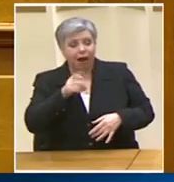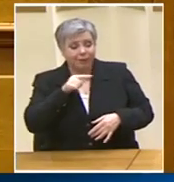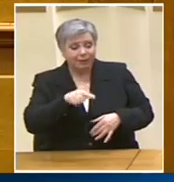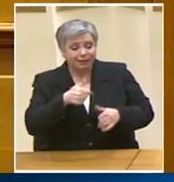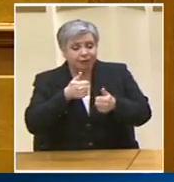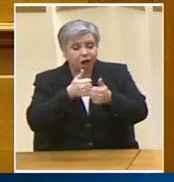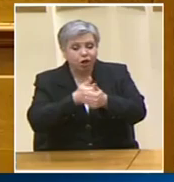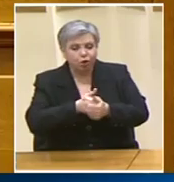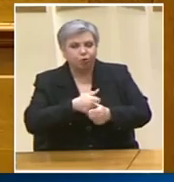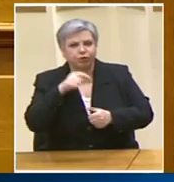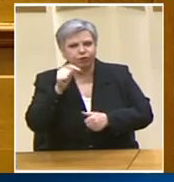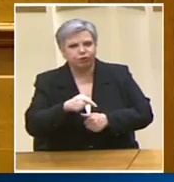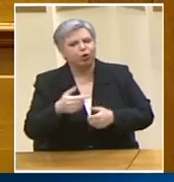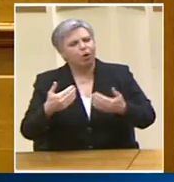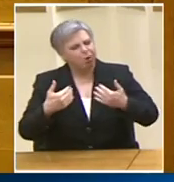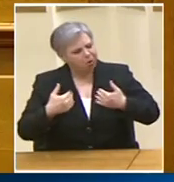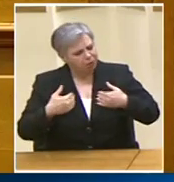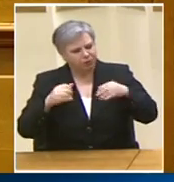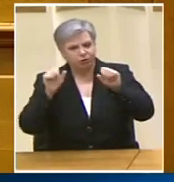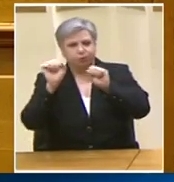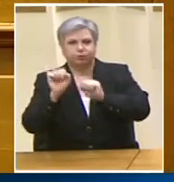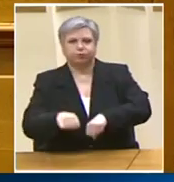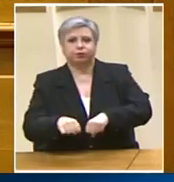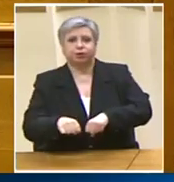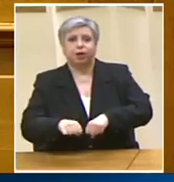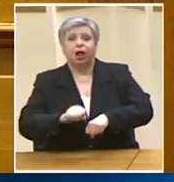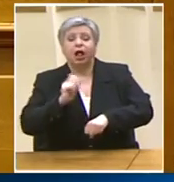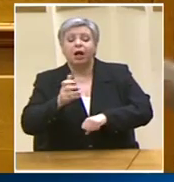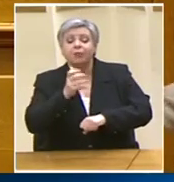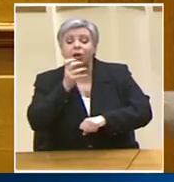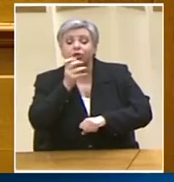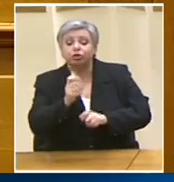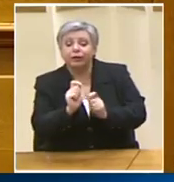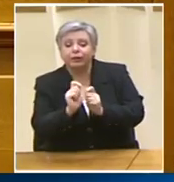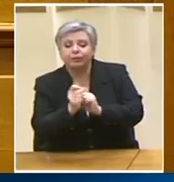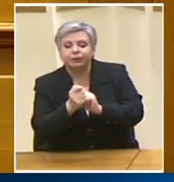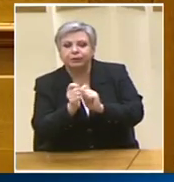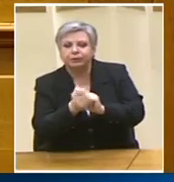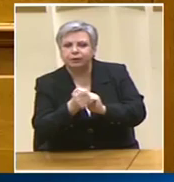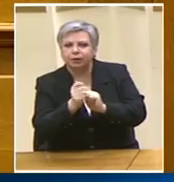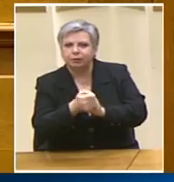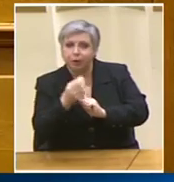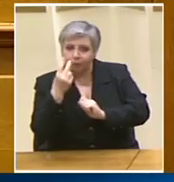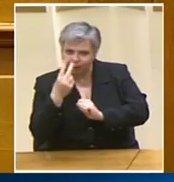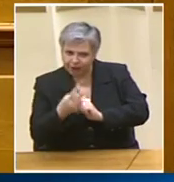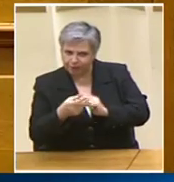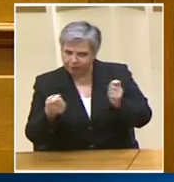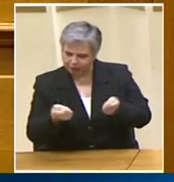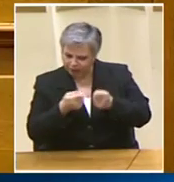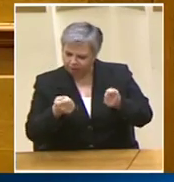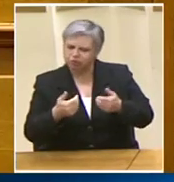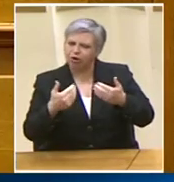να στηρίξουμε τυχόν σοβαρές μεταρρυθμιστικές προσπάθειες που θα επαιδείω και η σημερινή κυβέρνηση στη δημόσια δίκηση